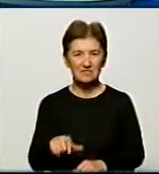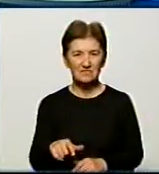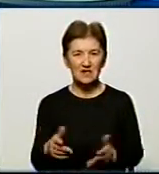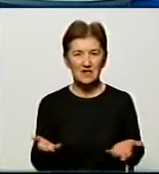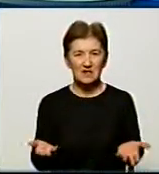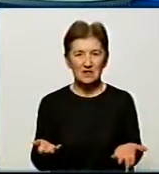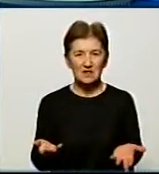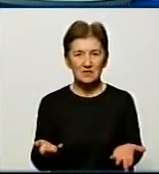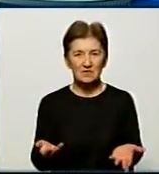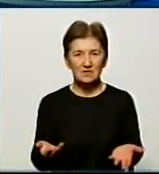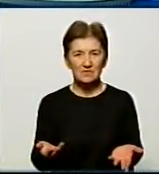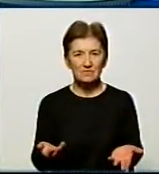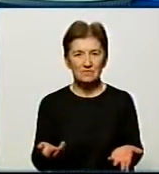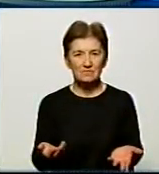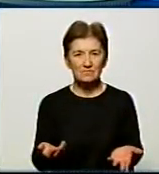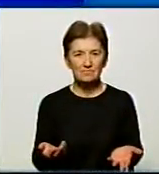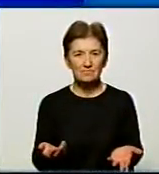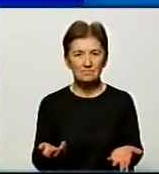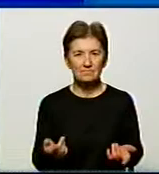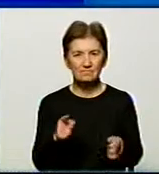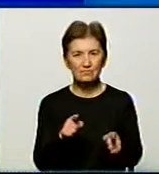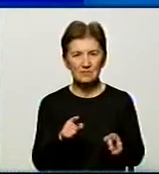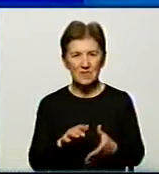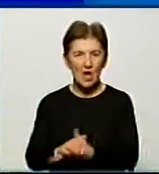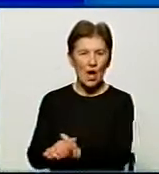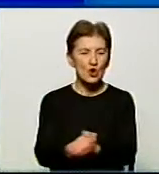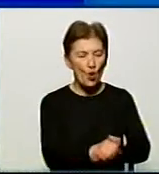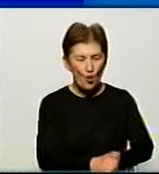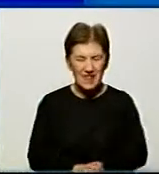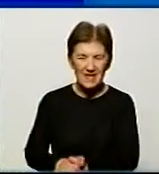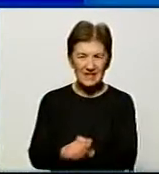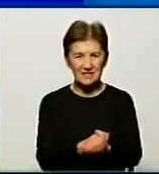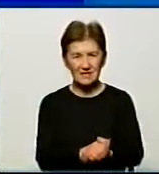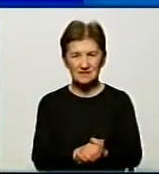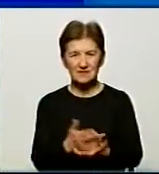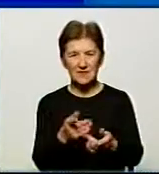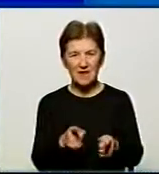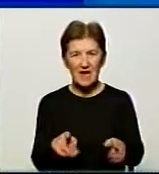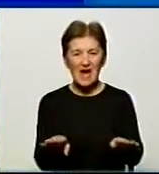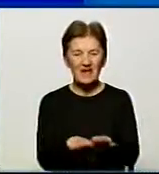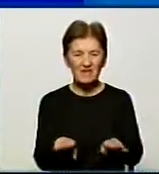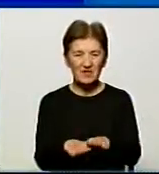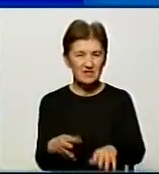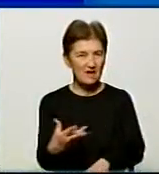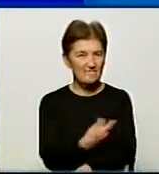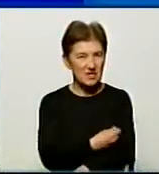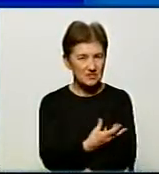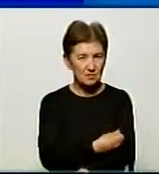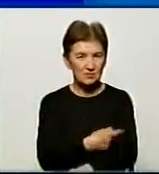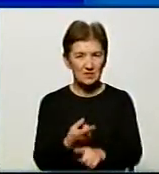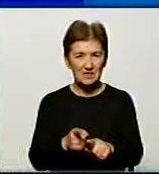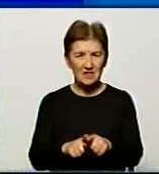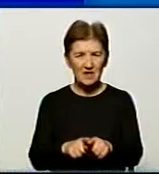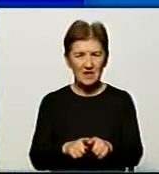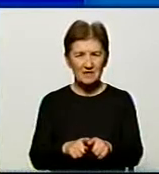Те, про що ми тільки говорили, це колективний імунітет, це рівень вакцинації, який формується в